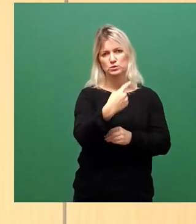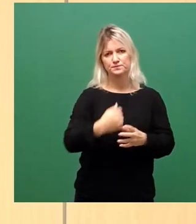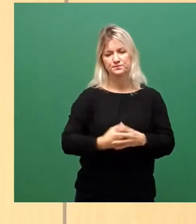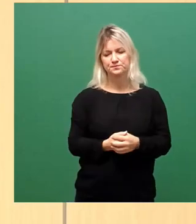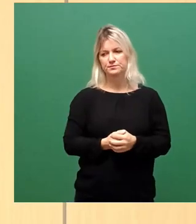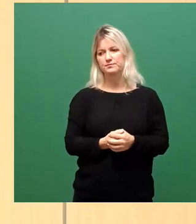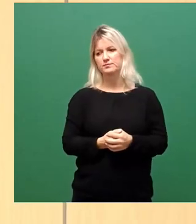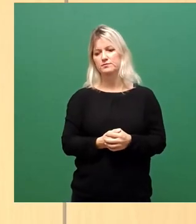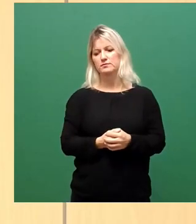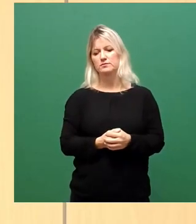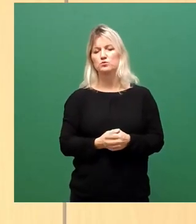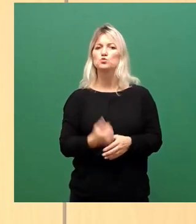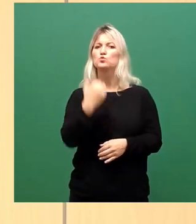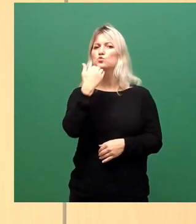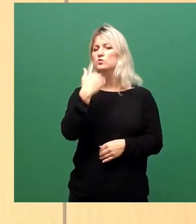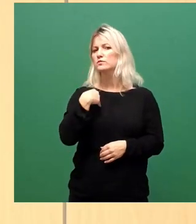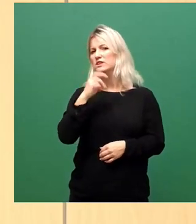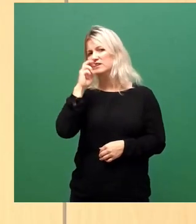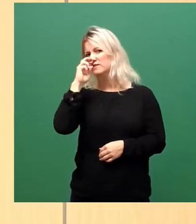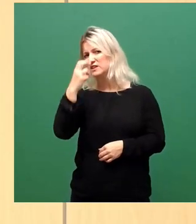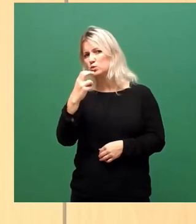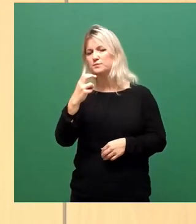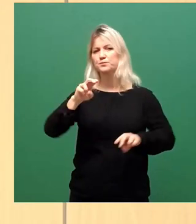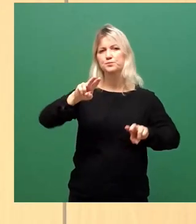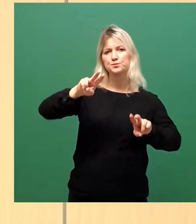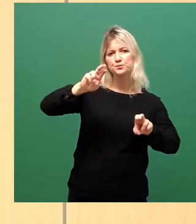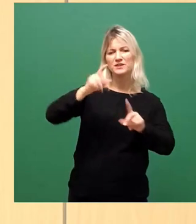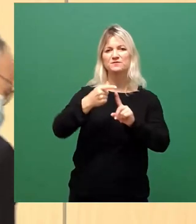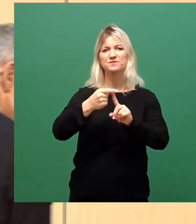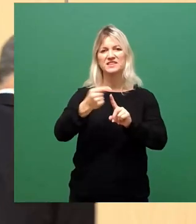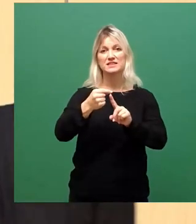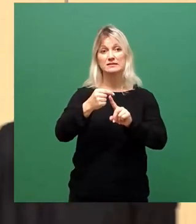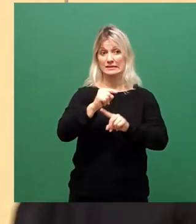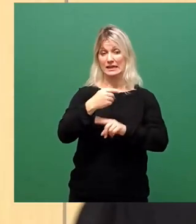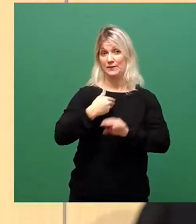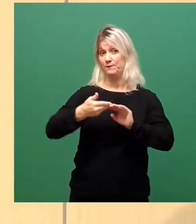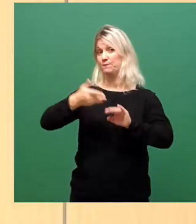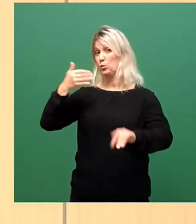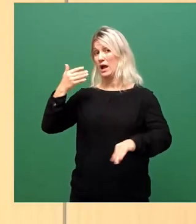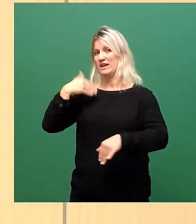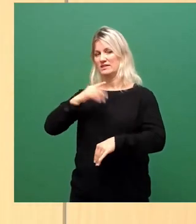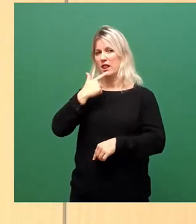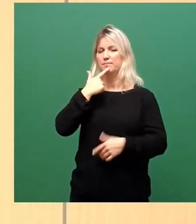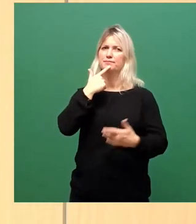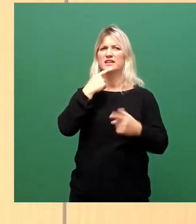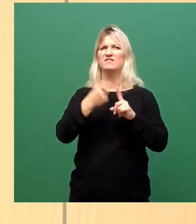einem Witz, über den ich früher mal gelacht habe, vielleicht oder ein Bild, ist vielleicht besser gesagt.